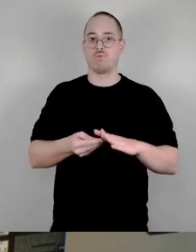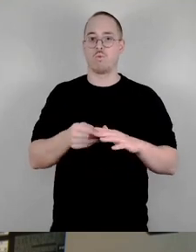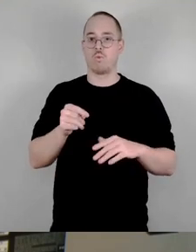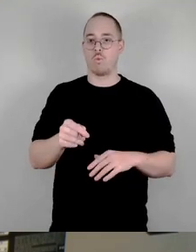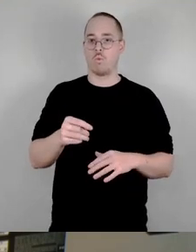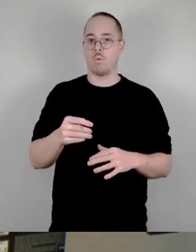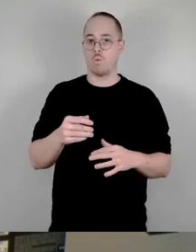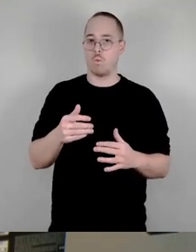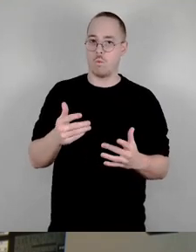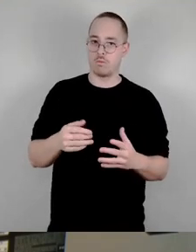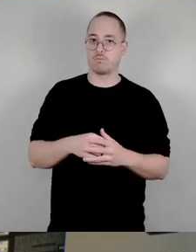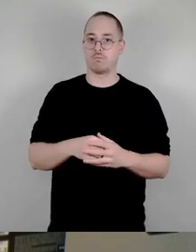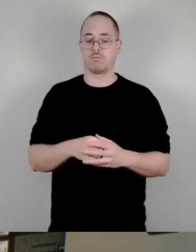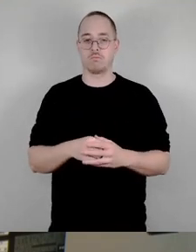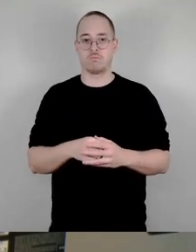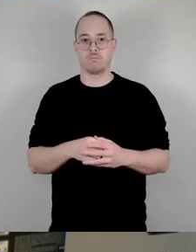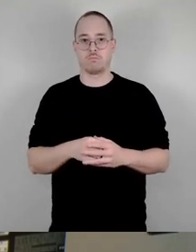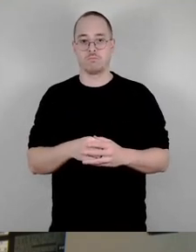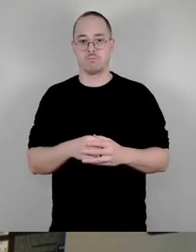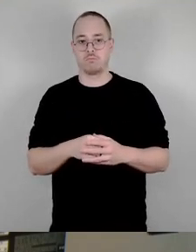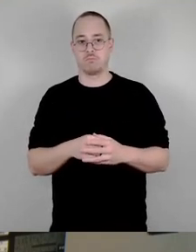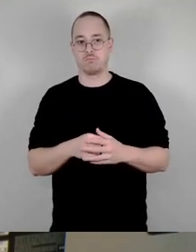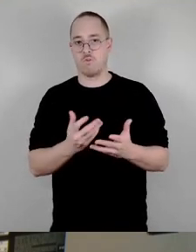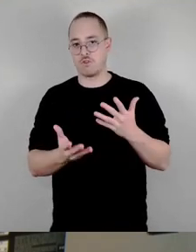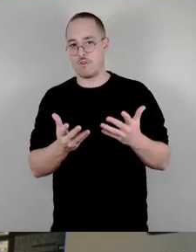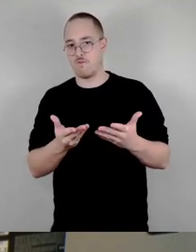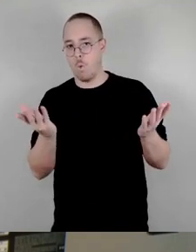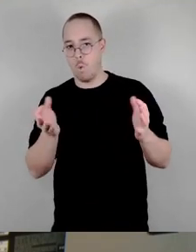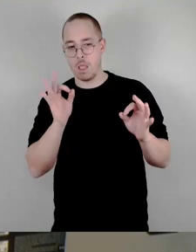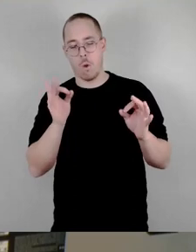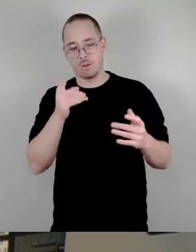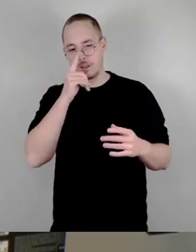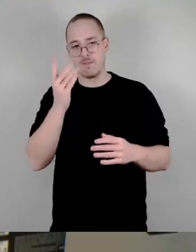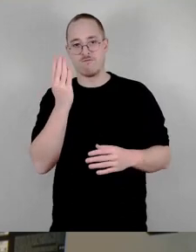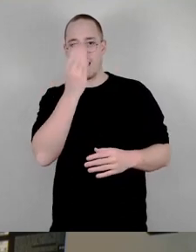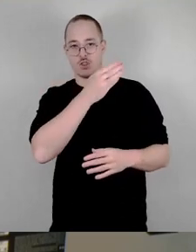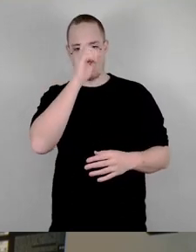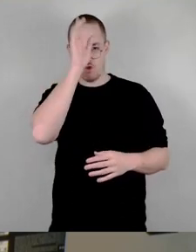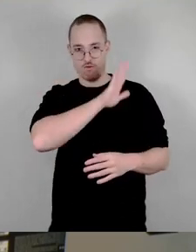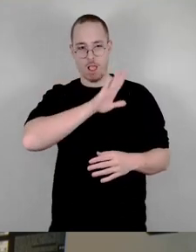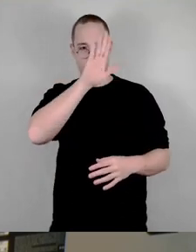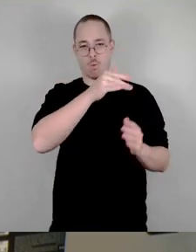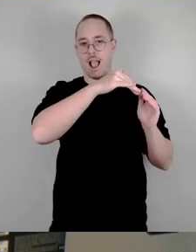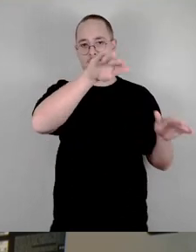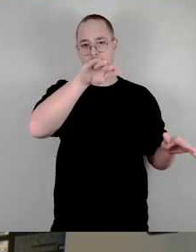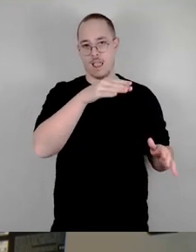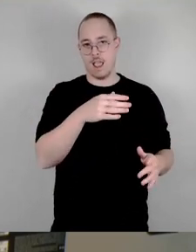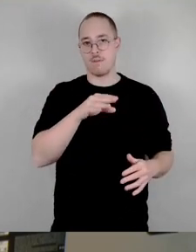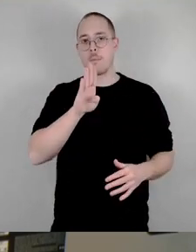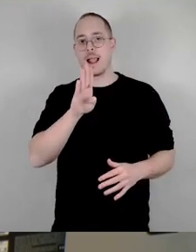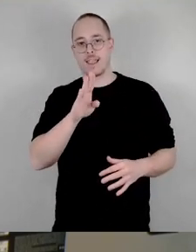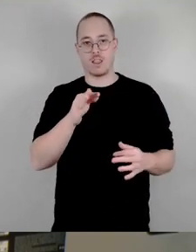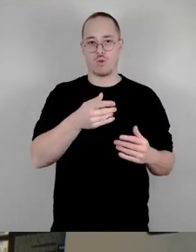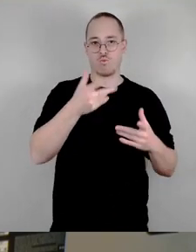naturgemäß im westdeutschen Raum sein, also in der Nähe der Grenze zu Belgien und Holland. Insofern wäre es gerecht, wenn der DFB sich